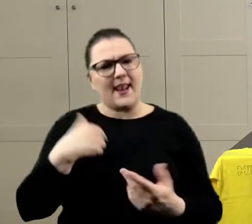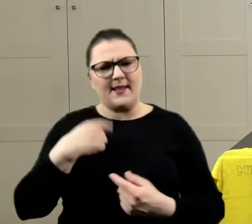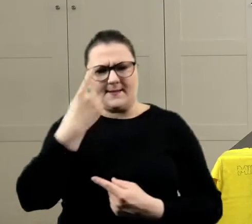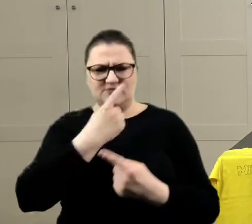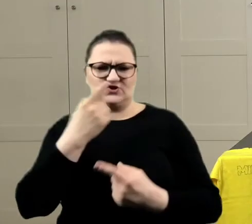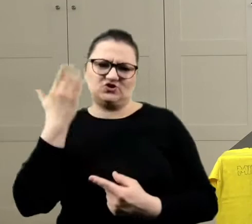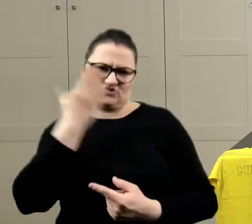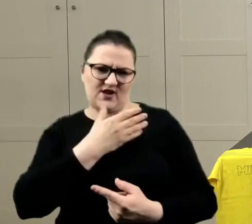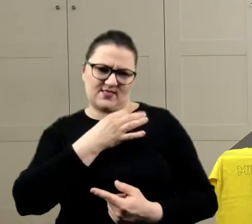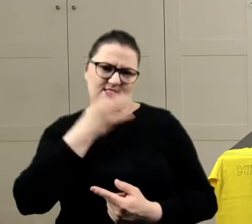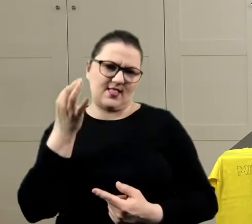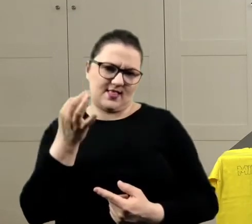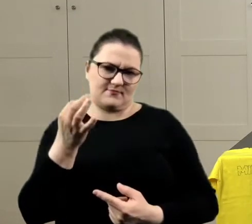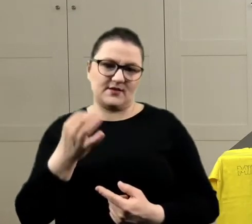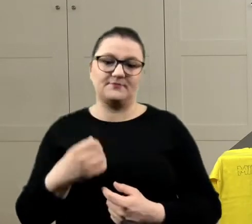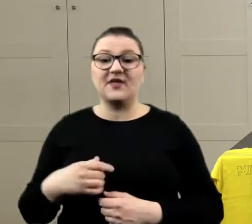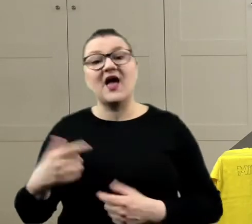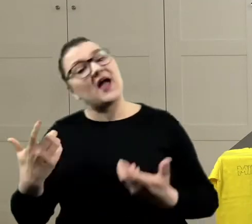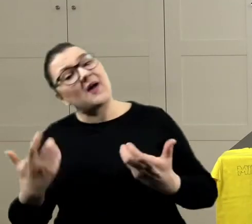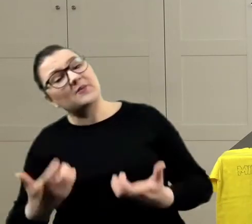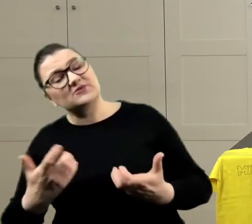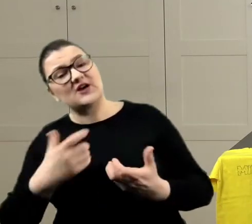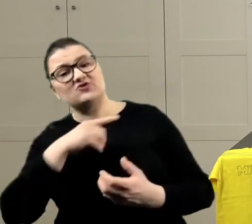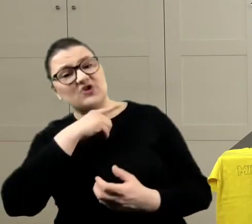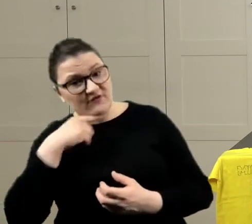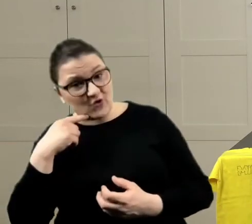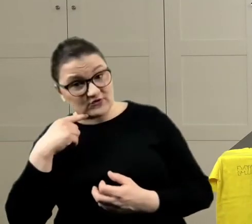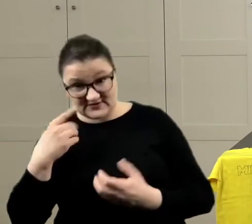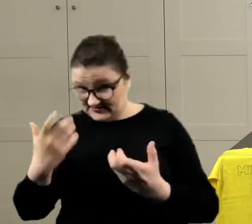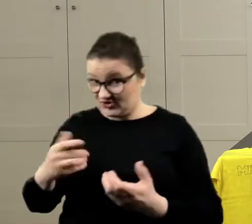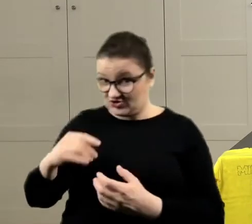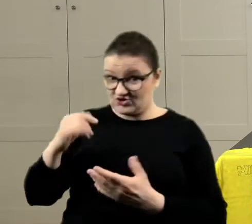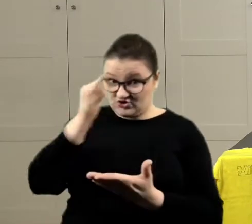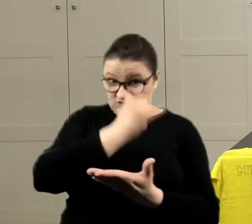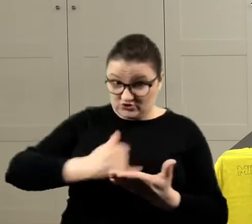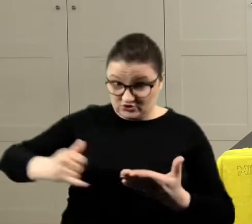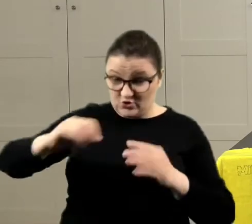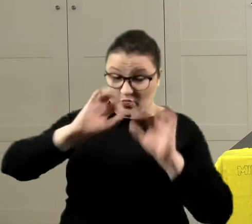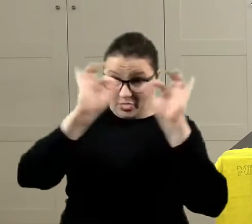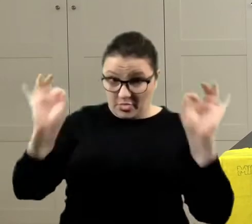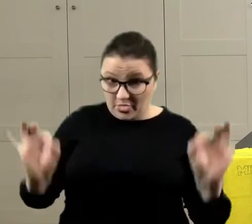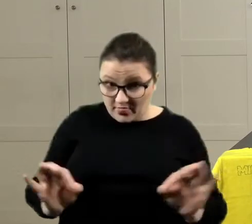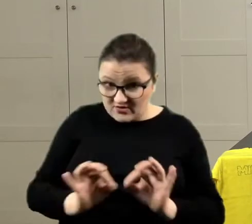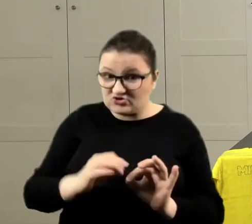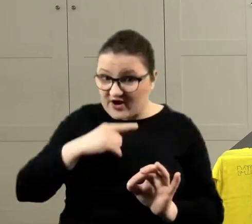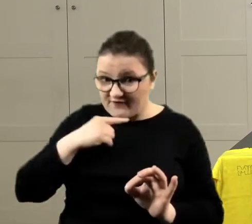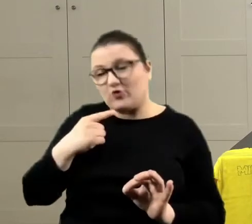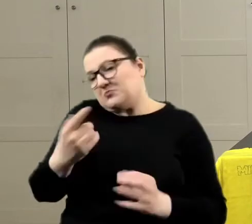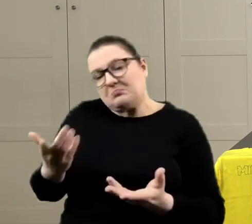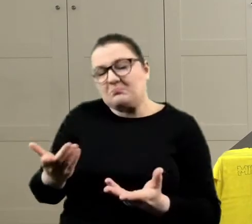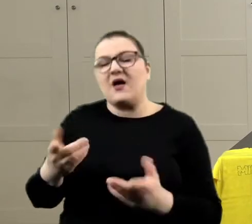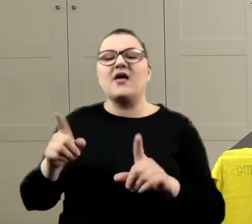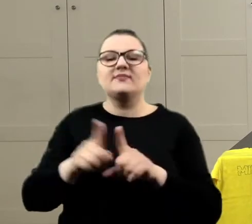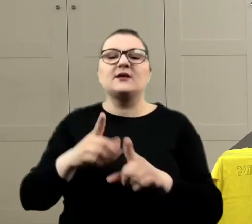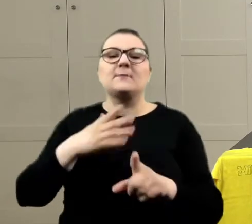będzie najfajniejszy. chciała czerwony. Czerwony kontur? No dobra. Ale mamy też cienkopis